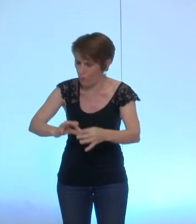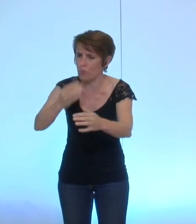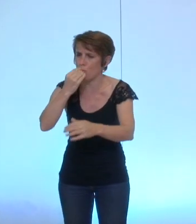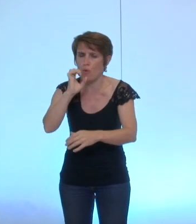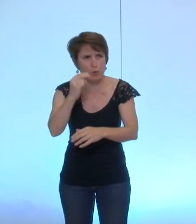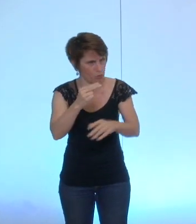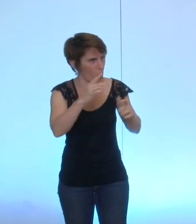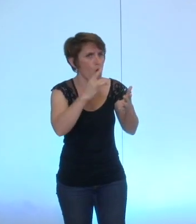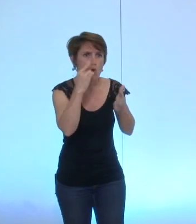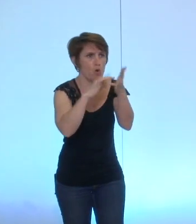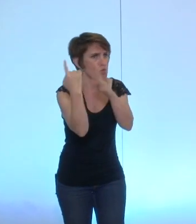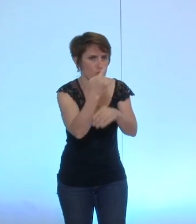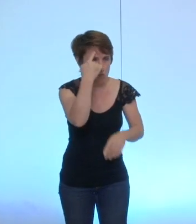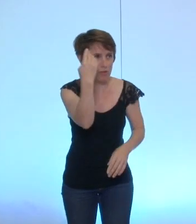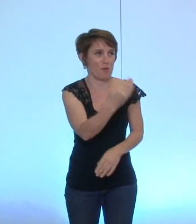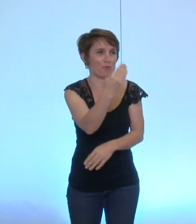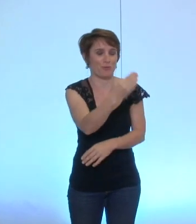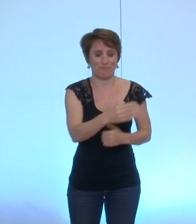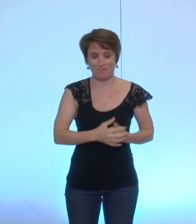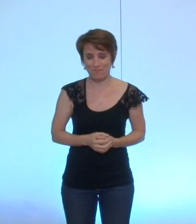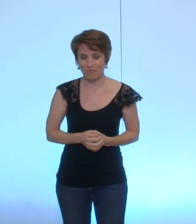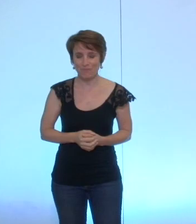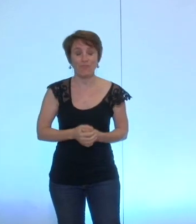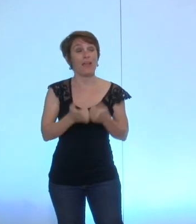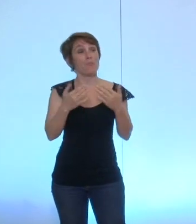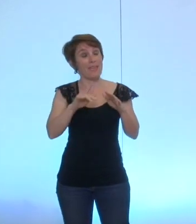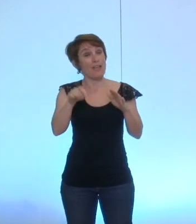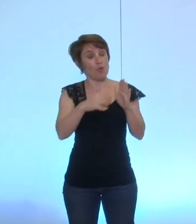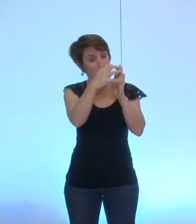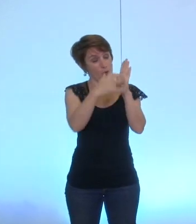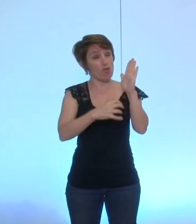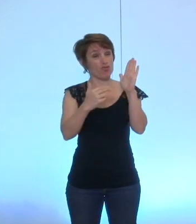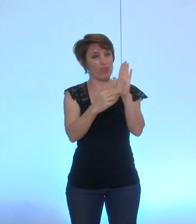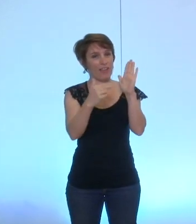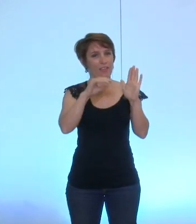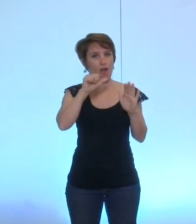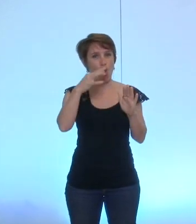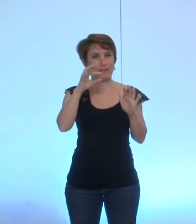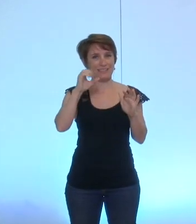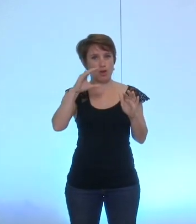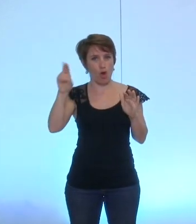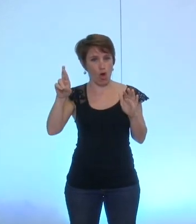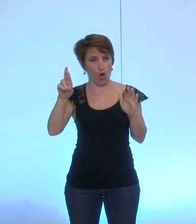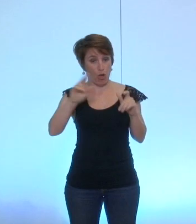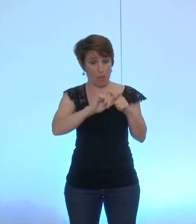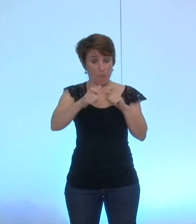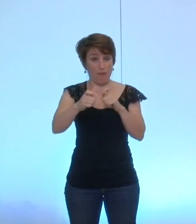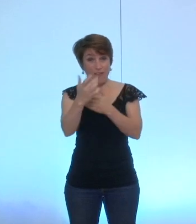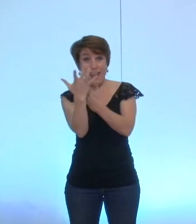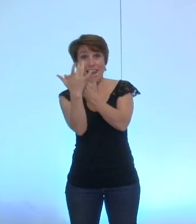sur ce sujet cependant nous avions assorti la signature de la charte anticorps d'une lettre signée de ma blanche main